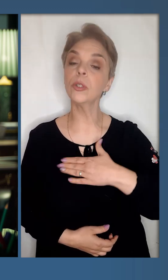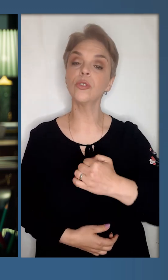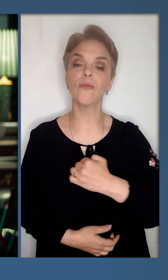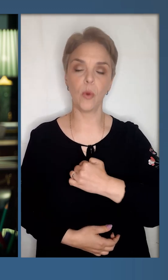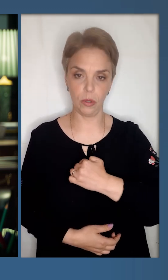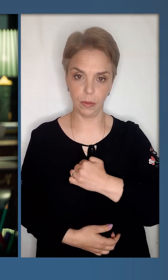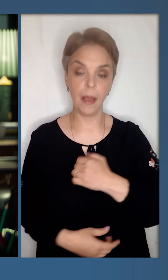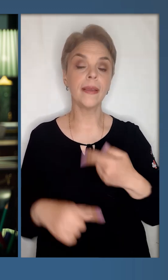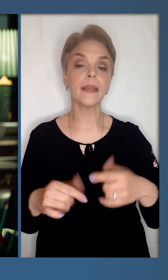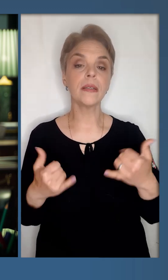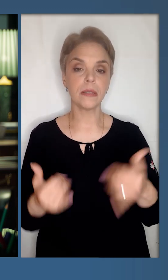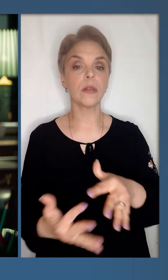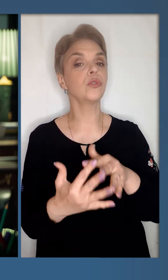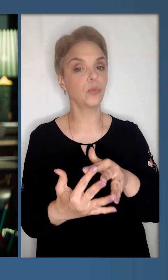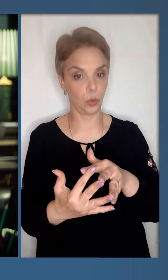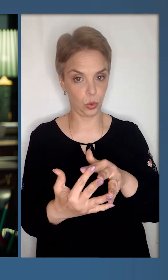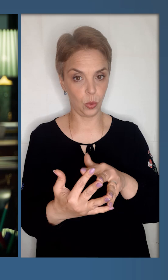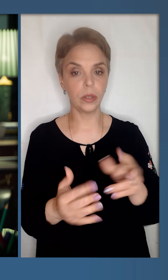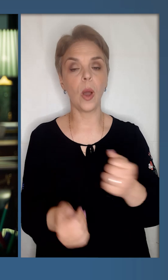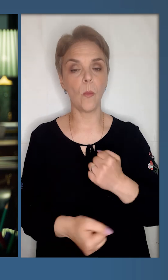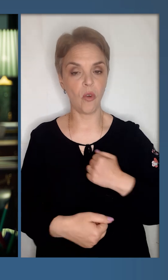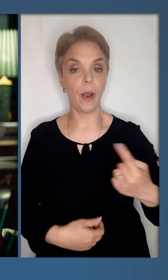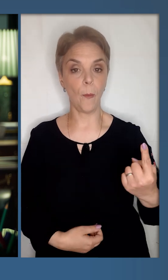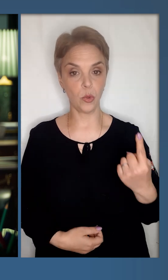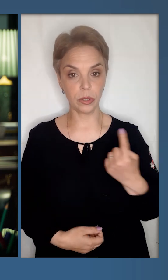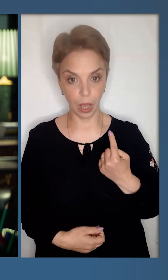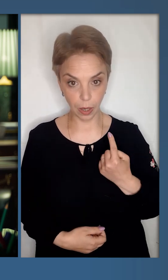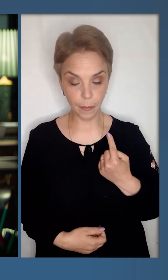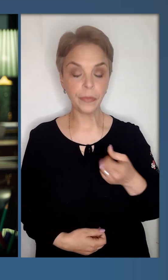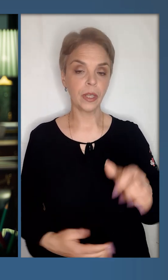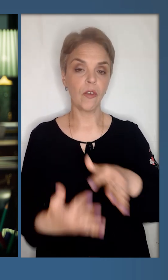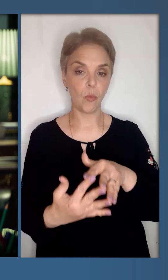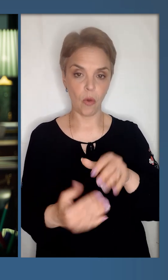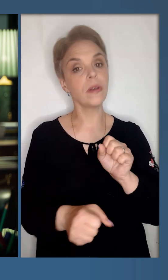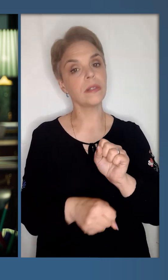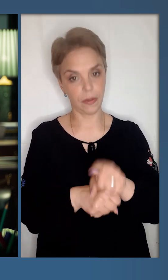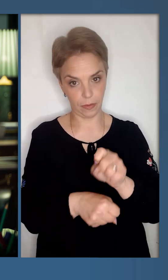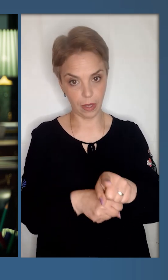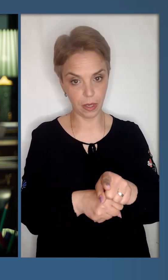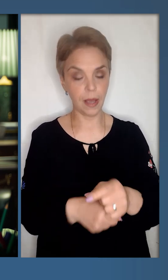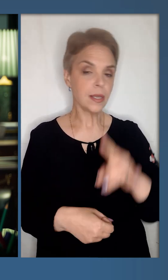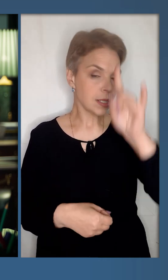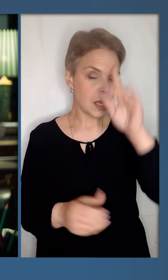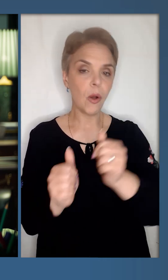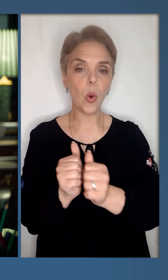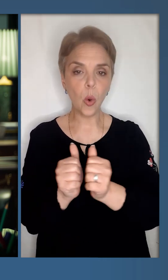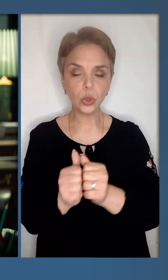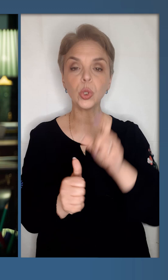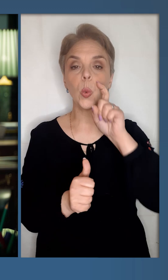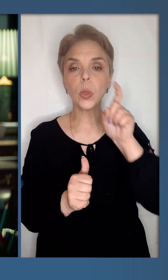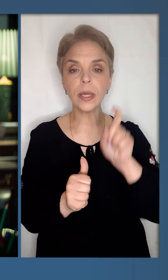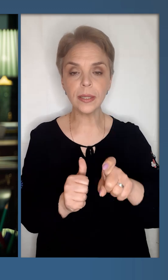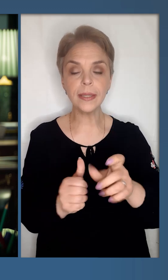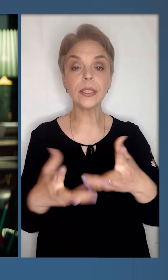Слава усім нашим воїнам, які зараз в бою, на бойових постах та в бойових завданнях. Слава